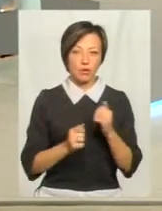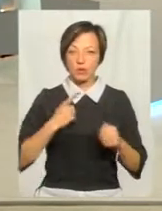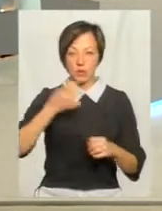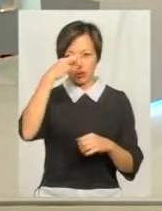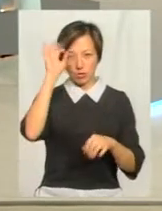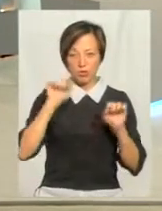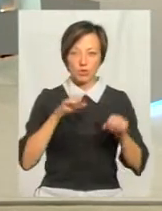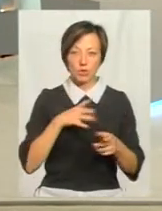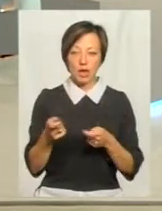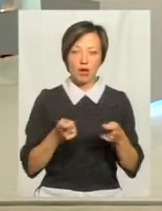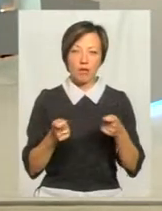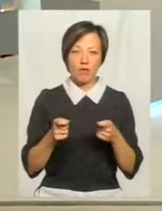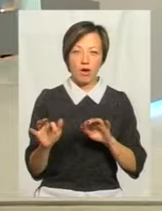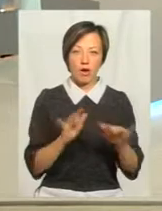може бути.